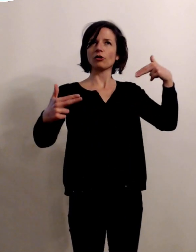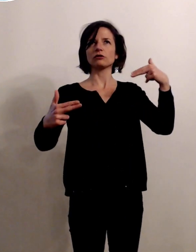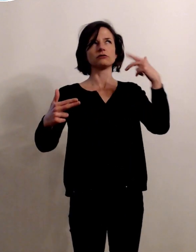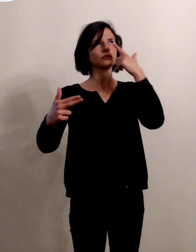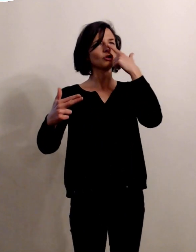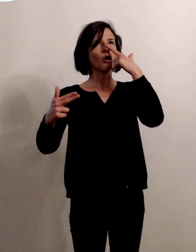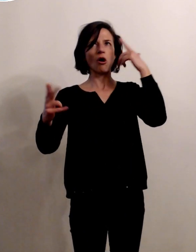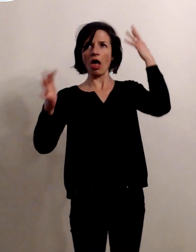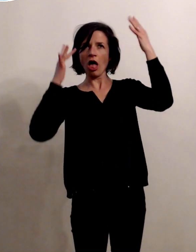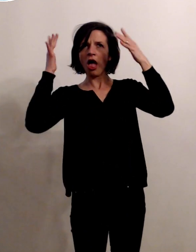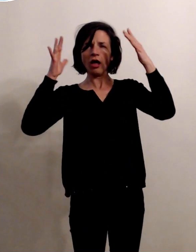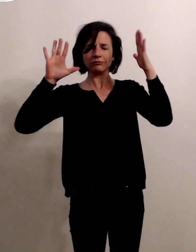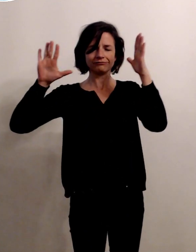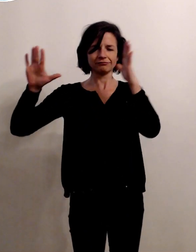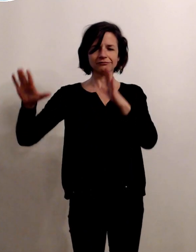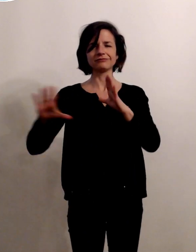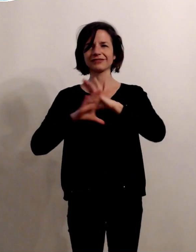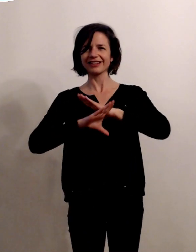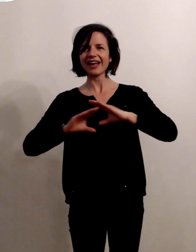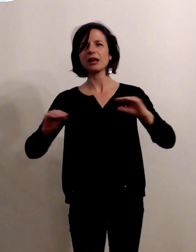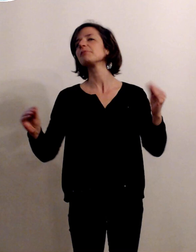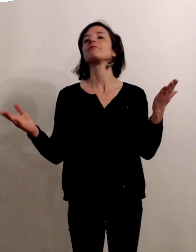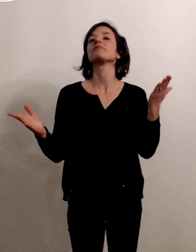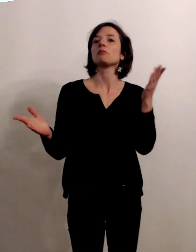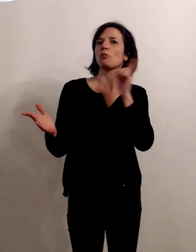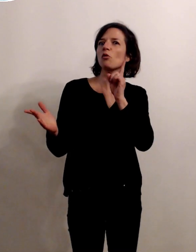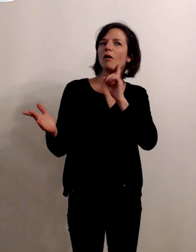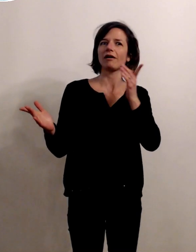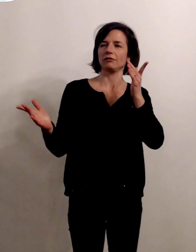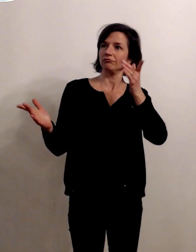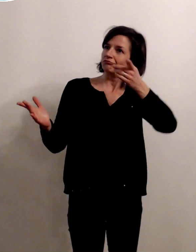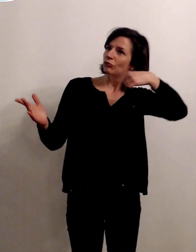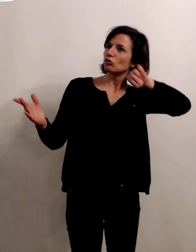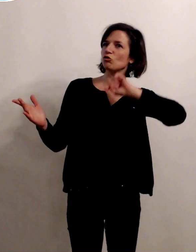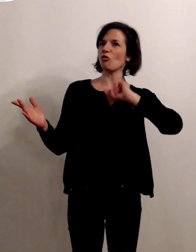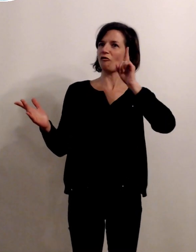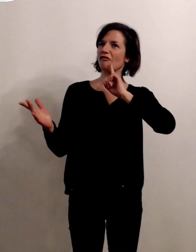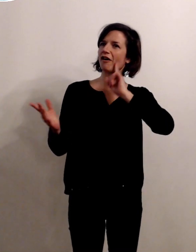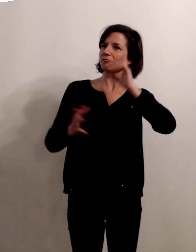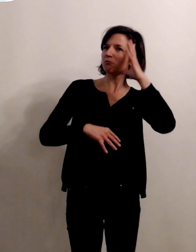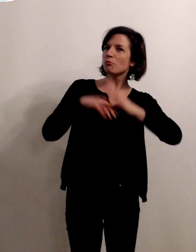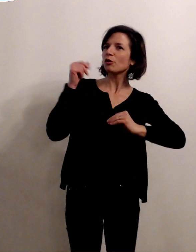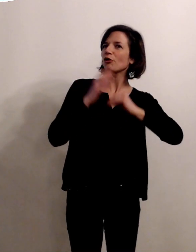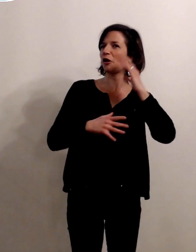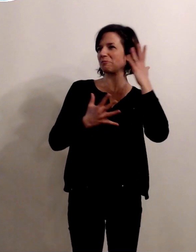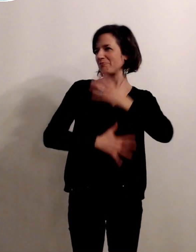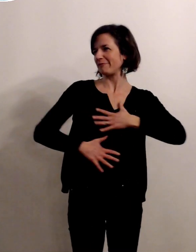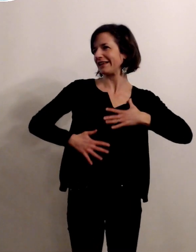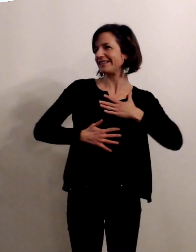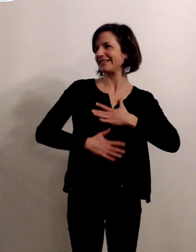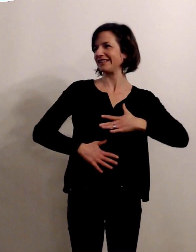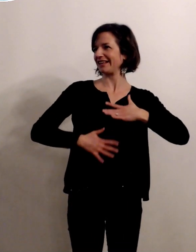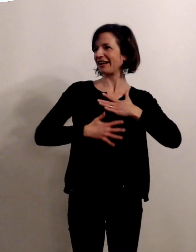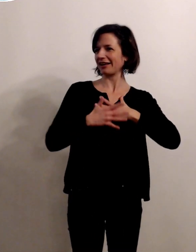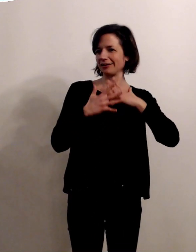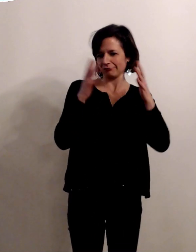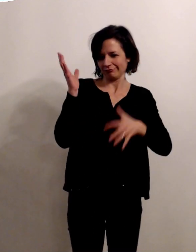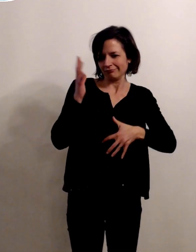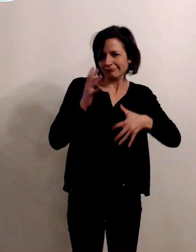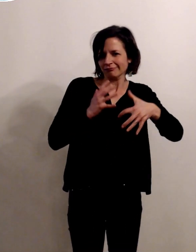un état que nous les femmes avons le plaisir, le bonheur de vivre